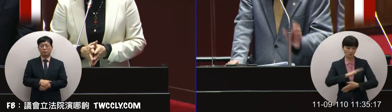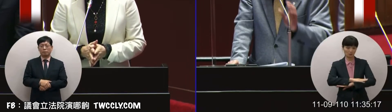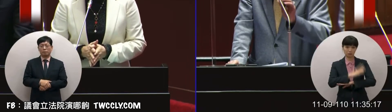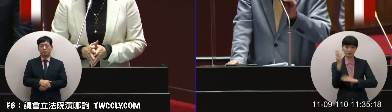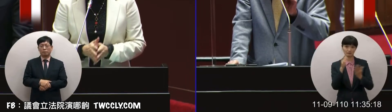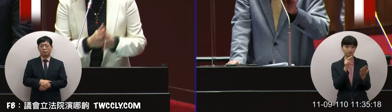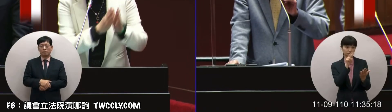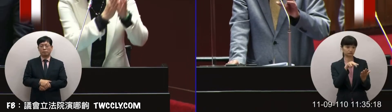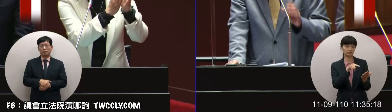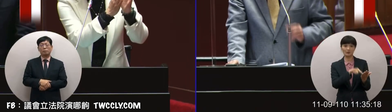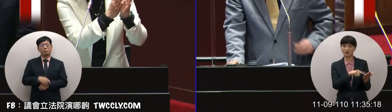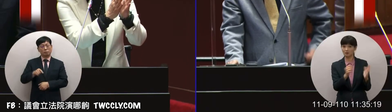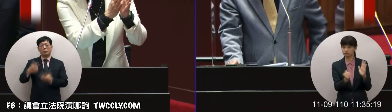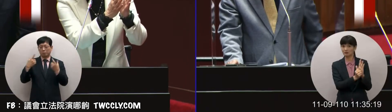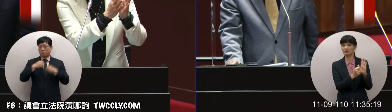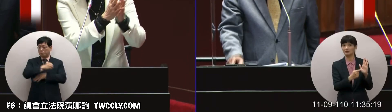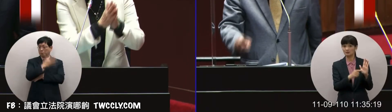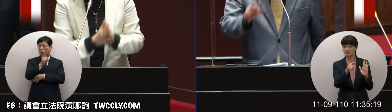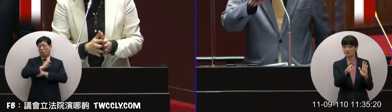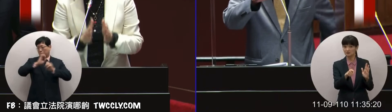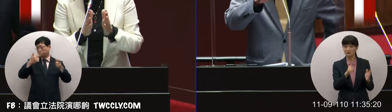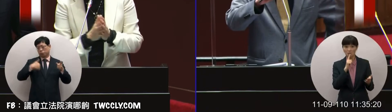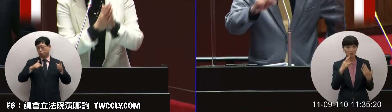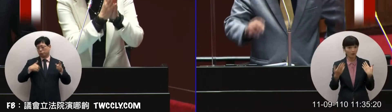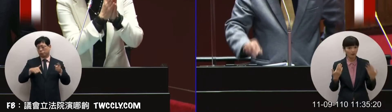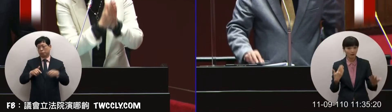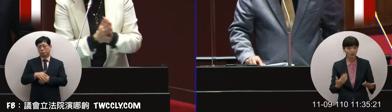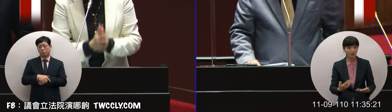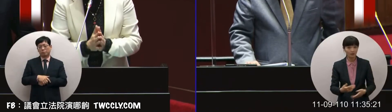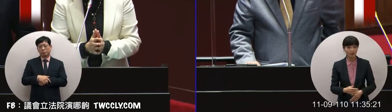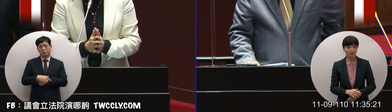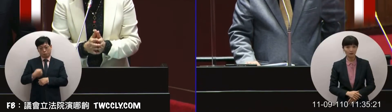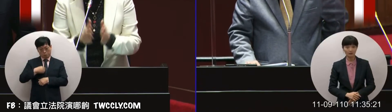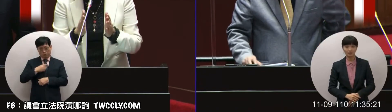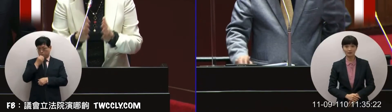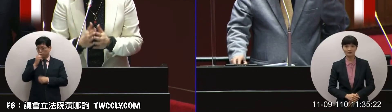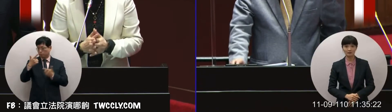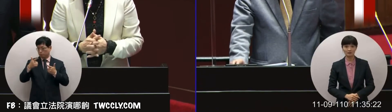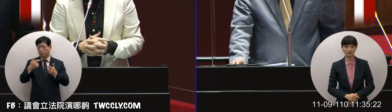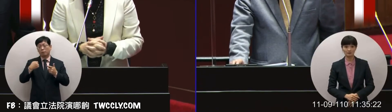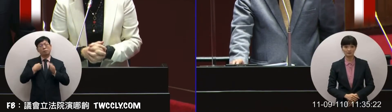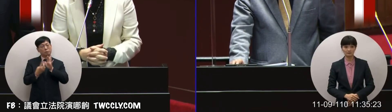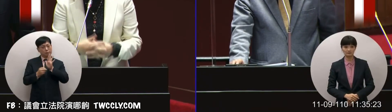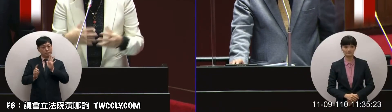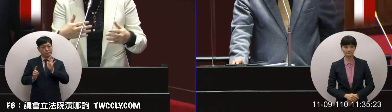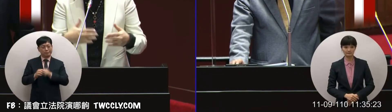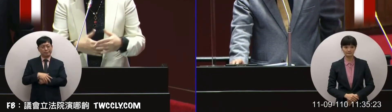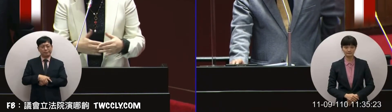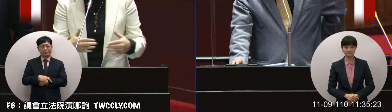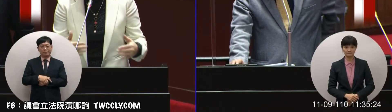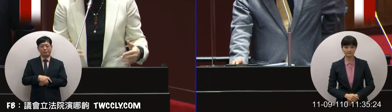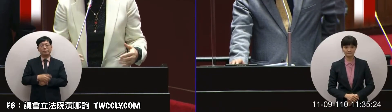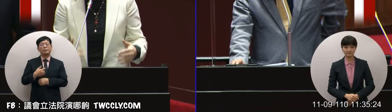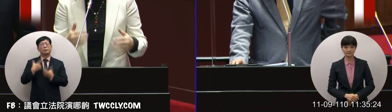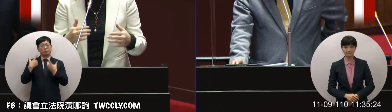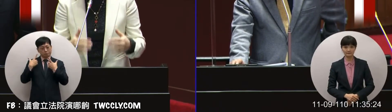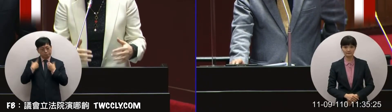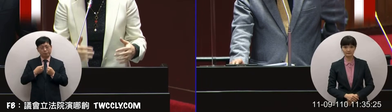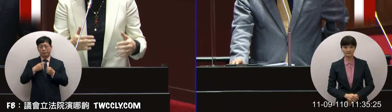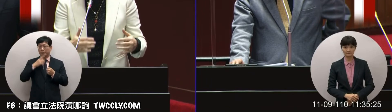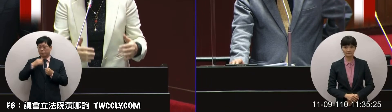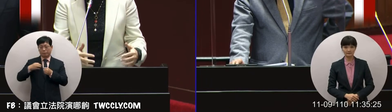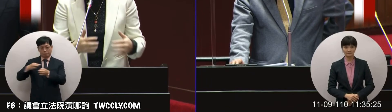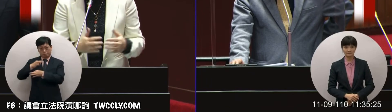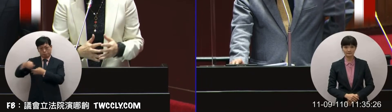清楚楚的這個都是報紙的講法齁那這個不是我們的講法我們的講法是說我們其實跟業界